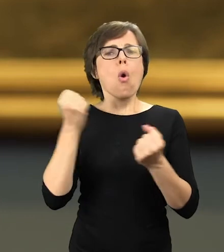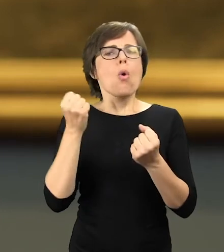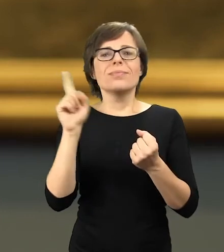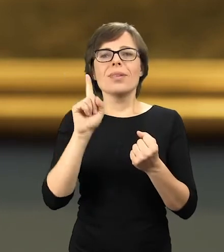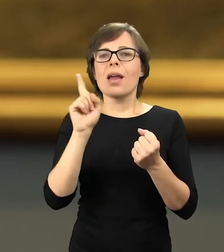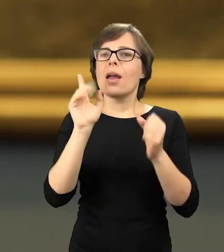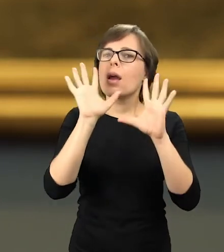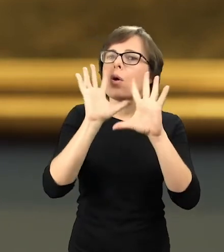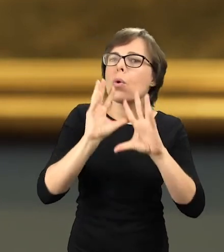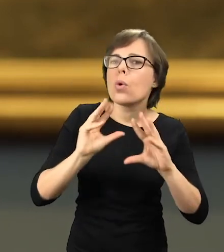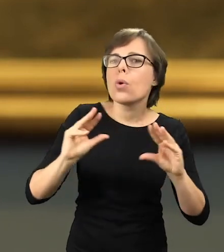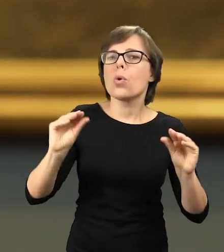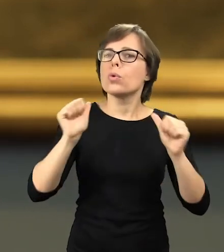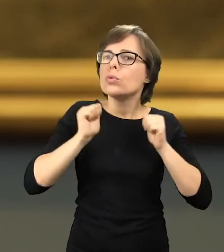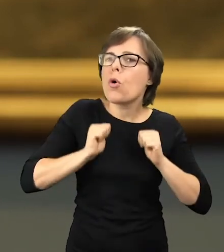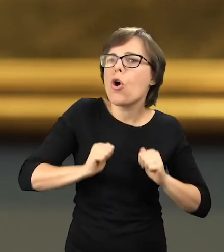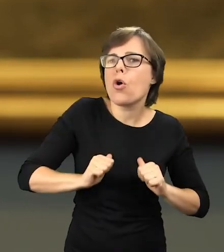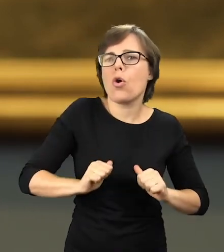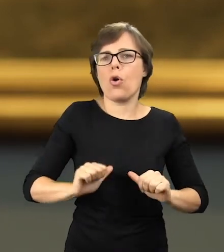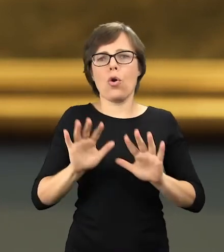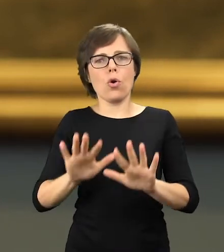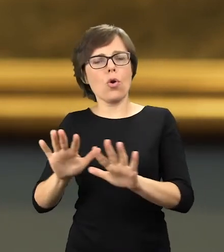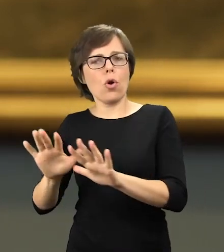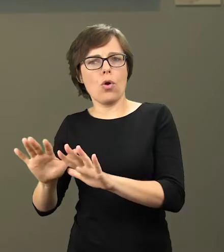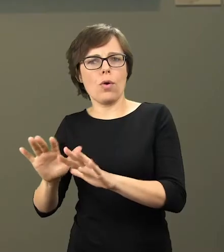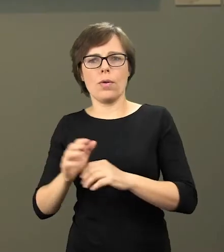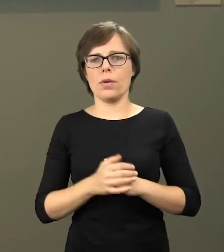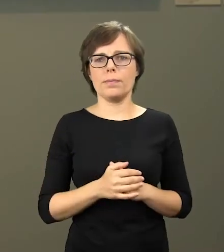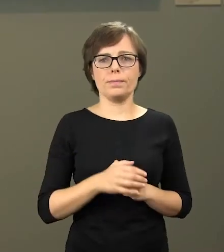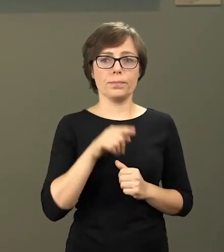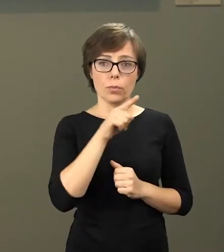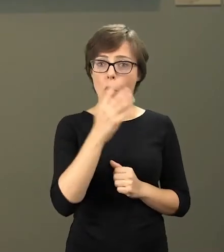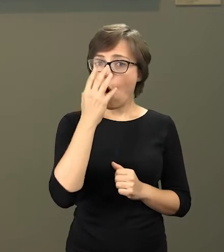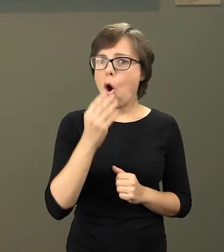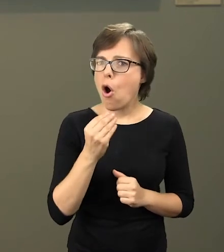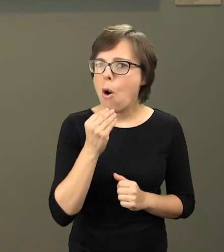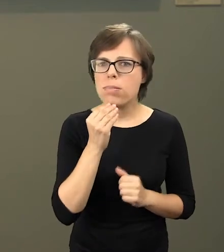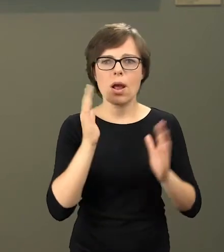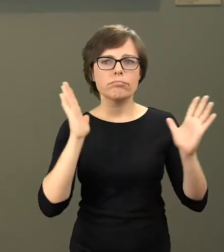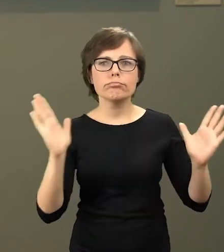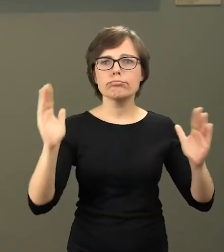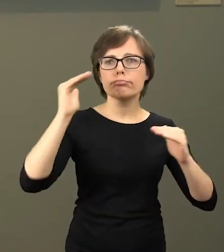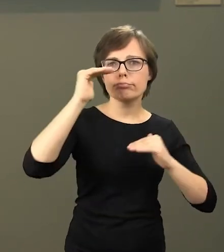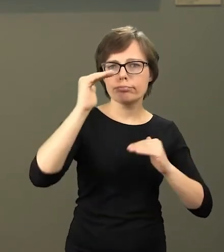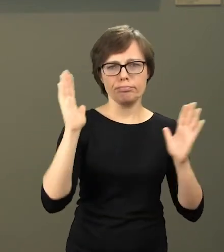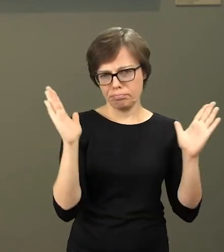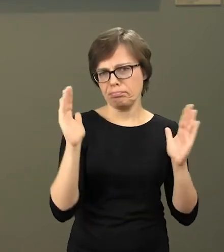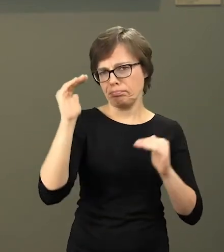wyciszona jest kolorystyczna gama jego obrazu. To dzieło niezbyt wielkich